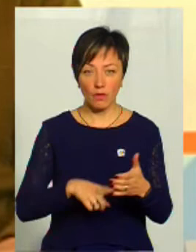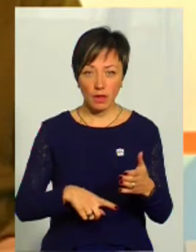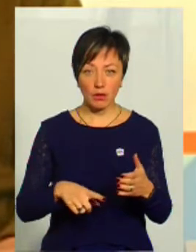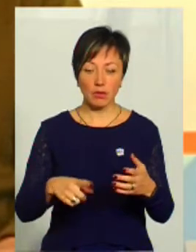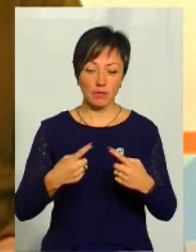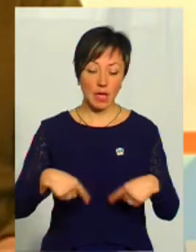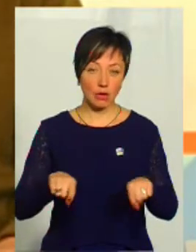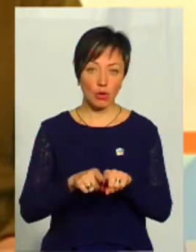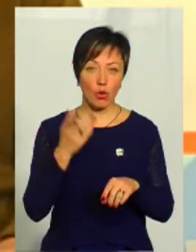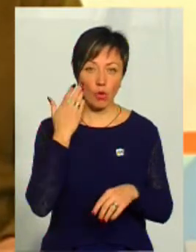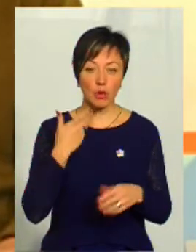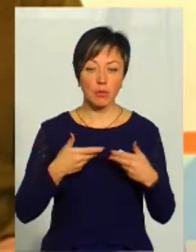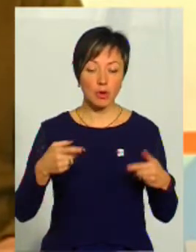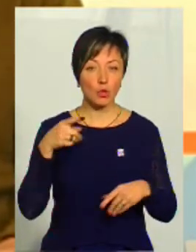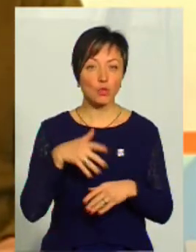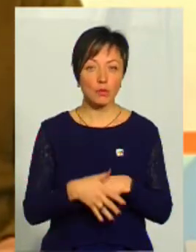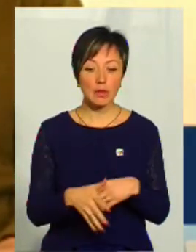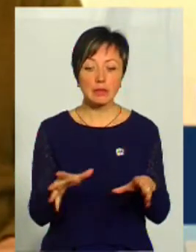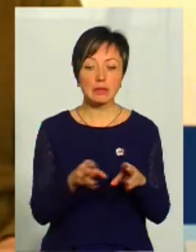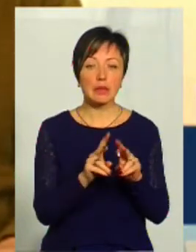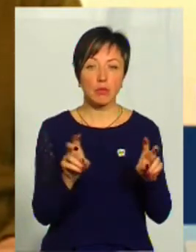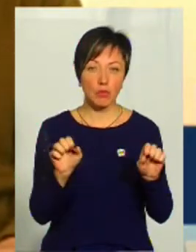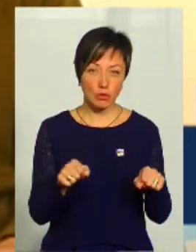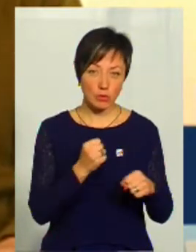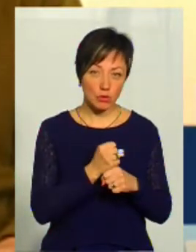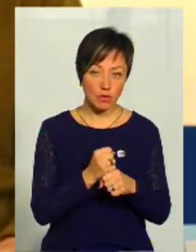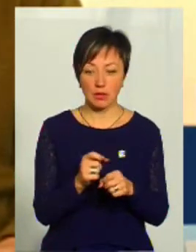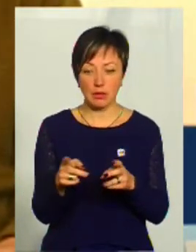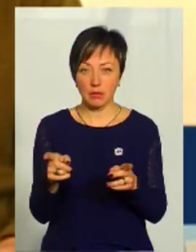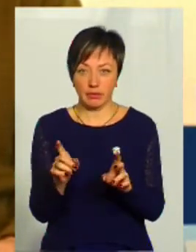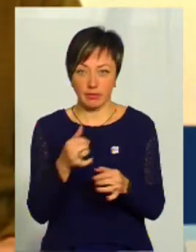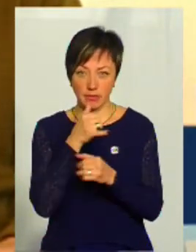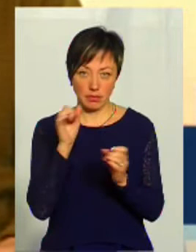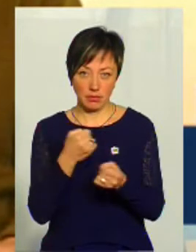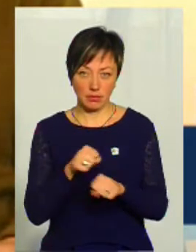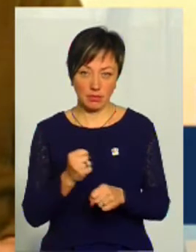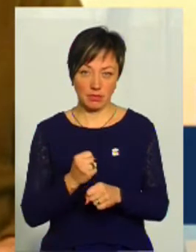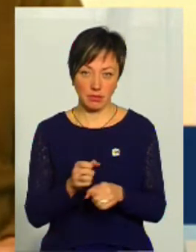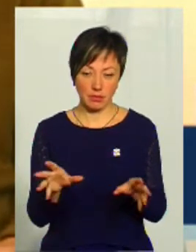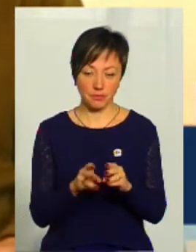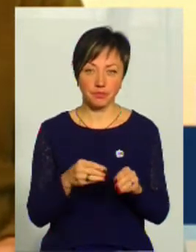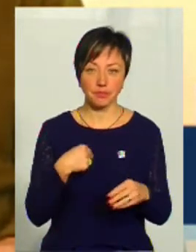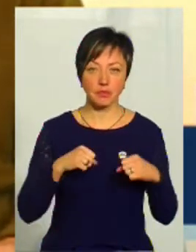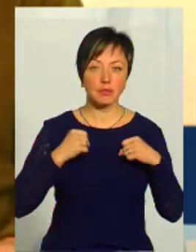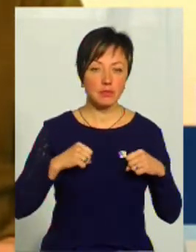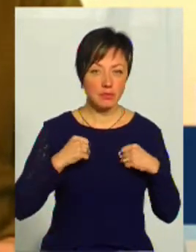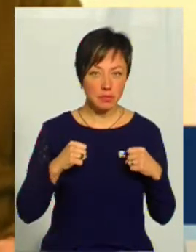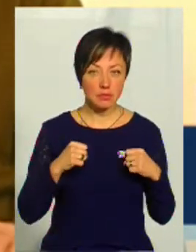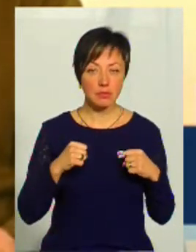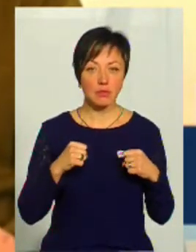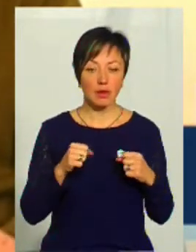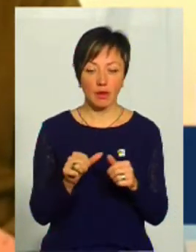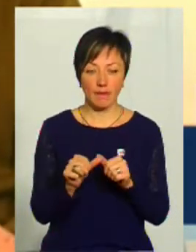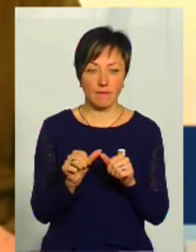громадському секторі, коли ми розуміємо, з ким ми можемо співпрацювати, з ким ми не можемо співпрацювати. І ми стараємося